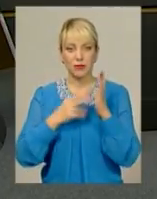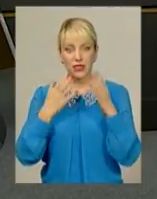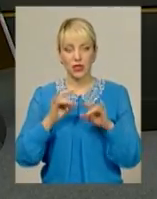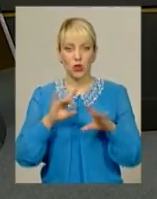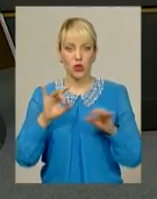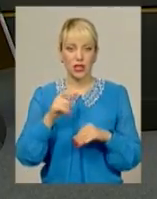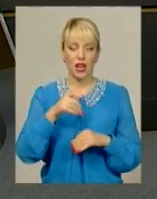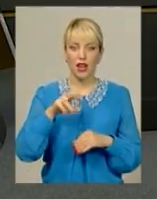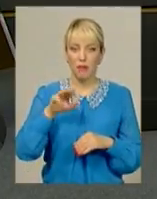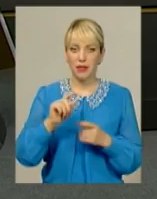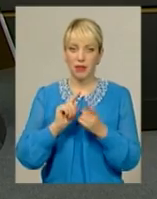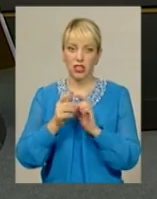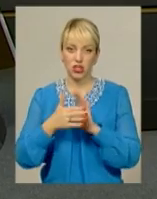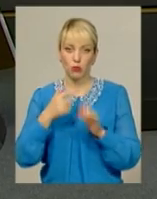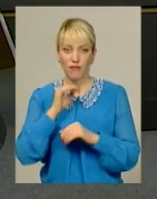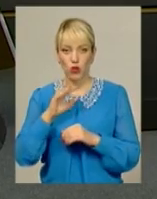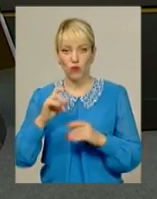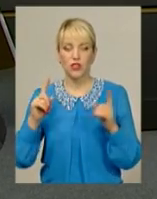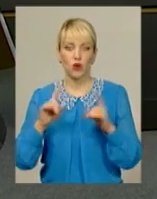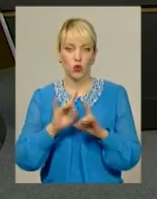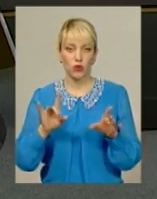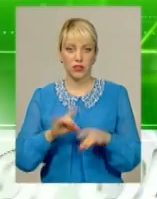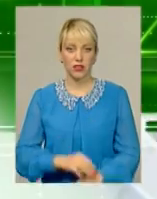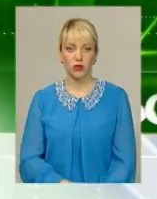Оксана Фіновська. Далі короткий анонс випуску.